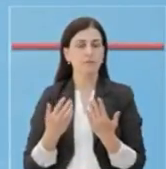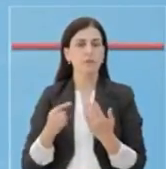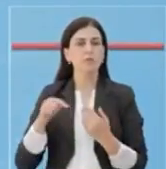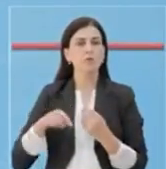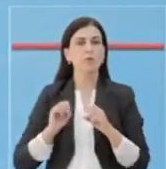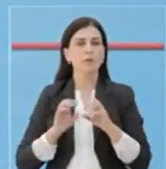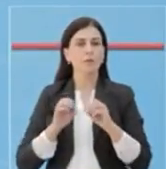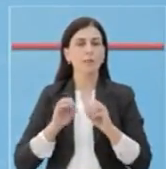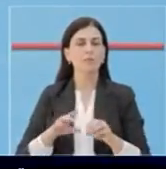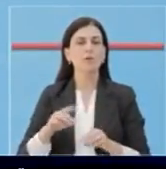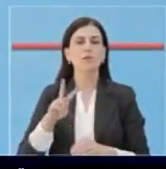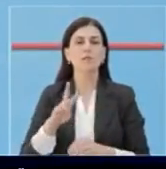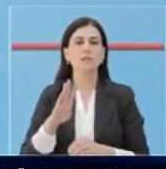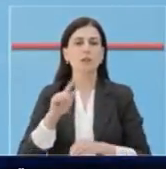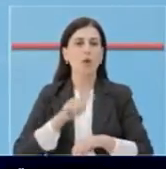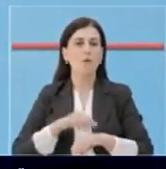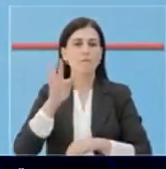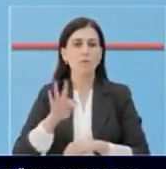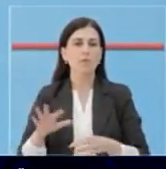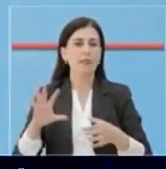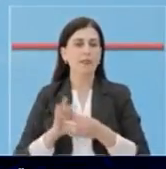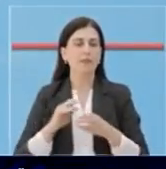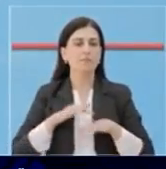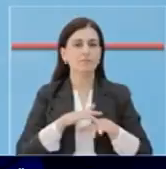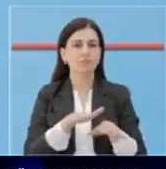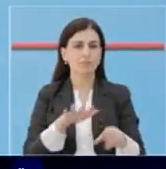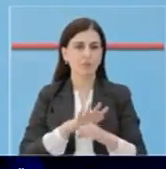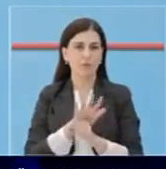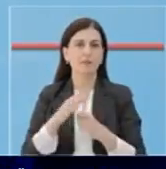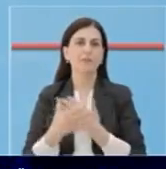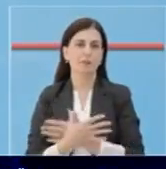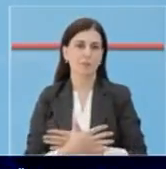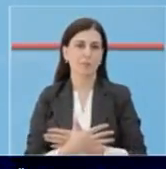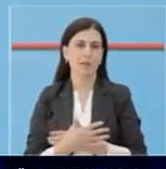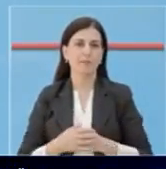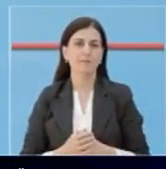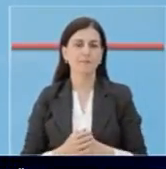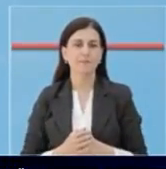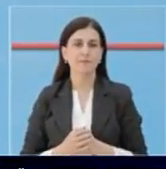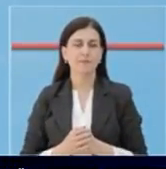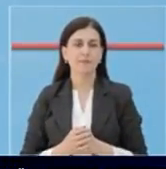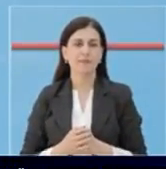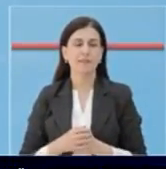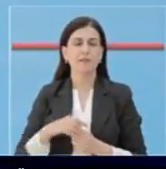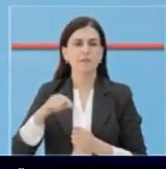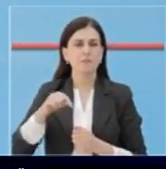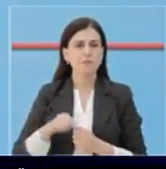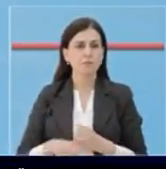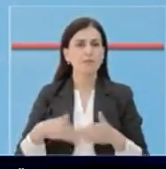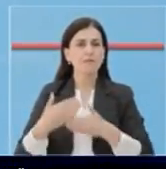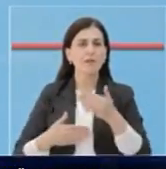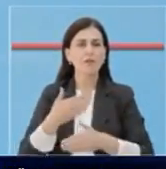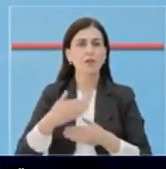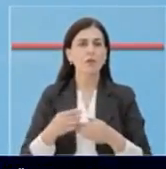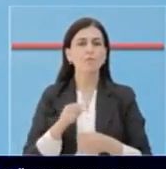Ju buj me dije të dhëna të 24 orëve të fundit mbi situatën epidemiologike të COVID-19 në vëndin ton. Në vënd